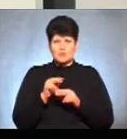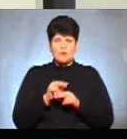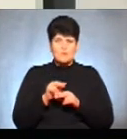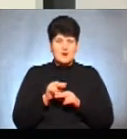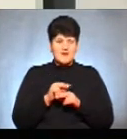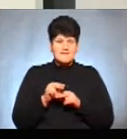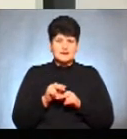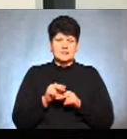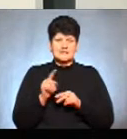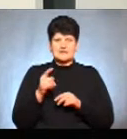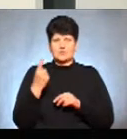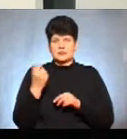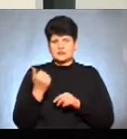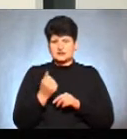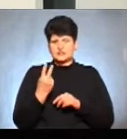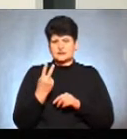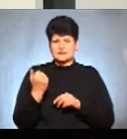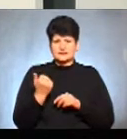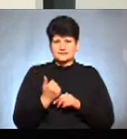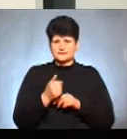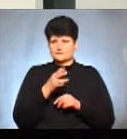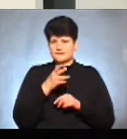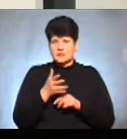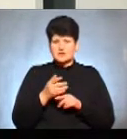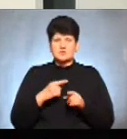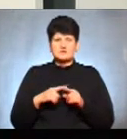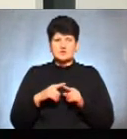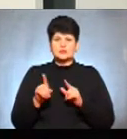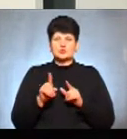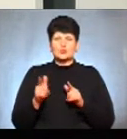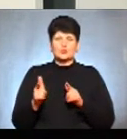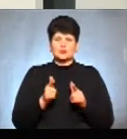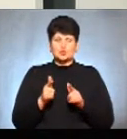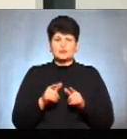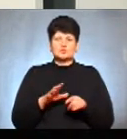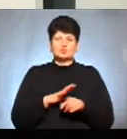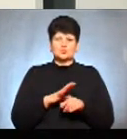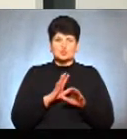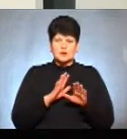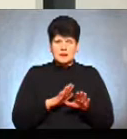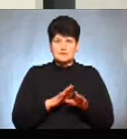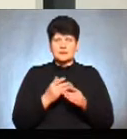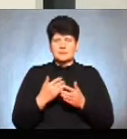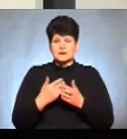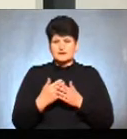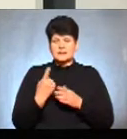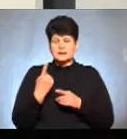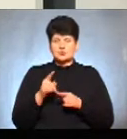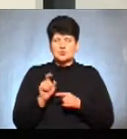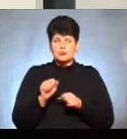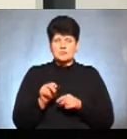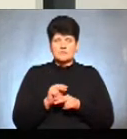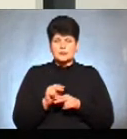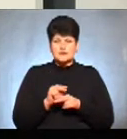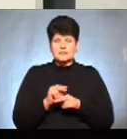за тиждень чи півтора часу. Швидше, що готовність подібна, як була. Єдине, що, напевно, можна поправити ситуацію зі